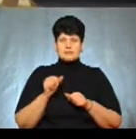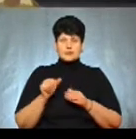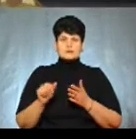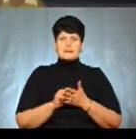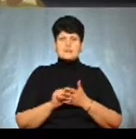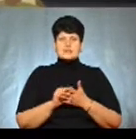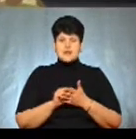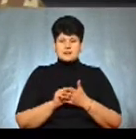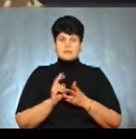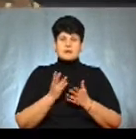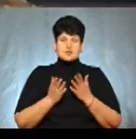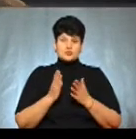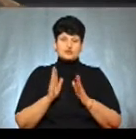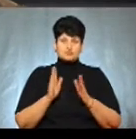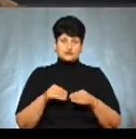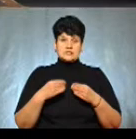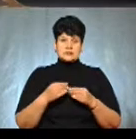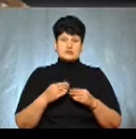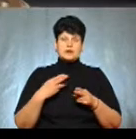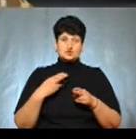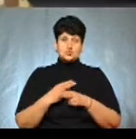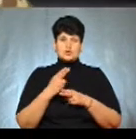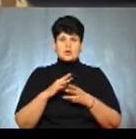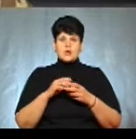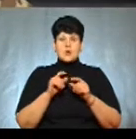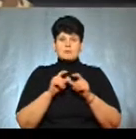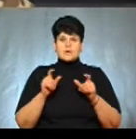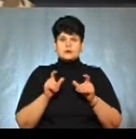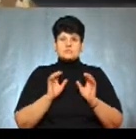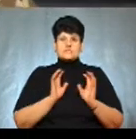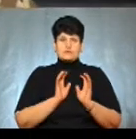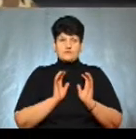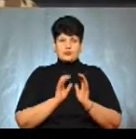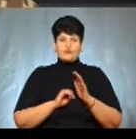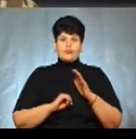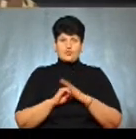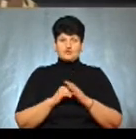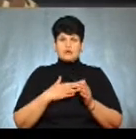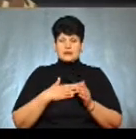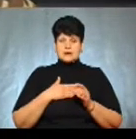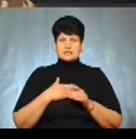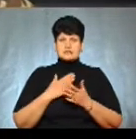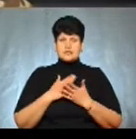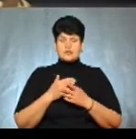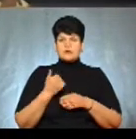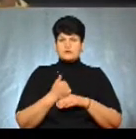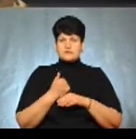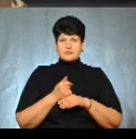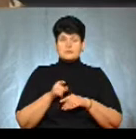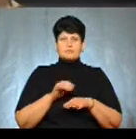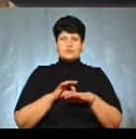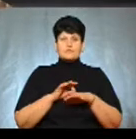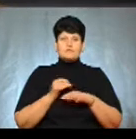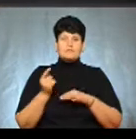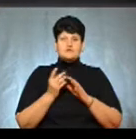за матеріалами, якщо буде завдано шкода об'єкту природозаповідного фонду, адже для нас саме основному, ми здійснюємо